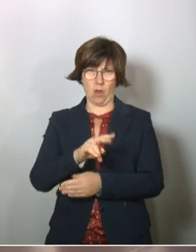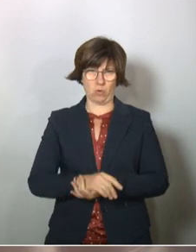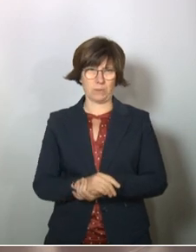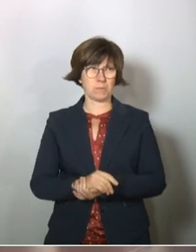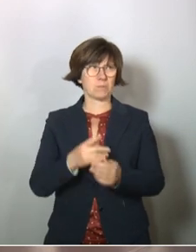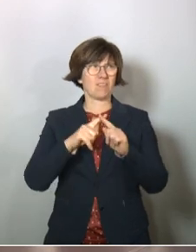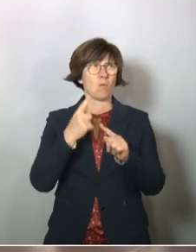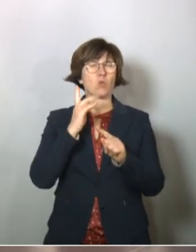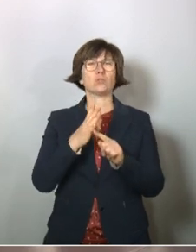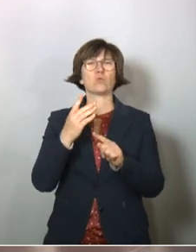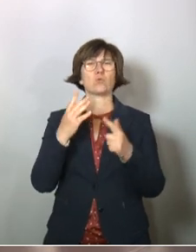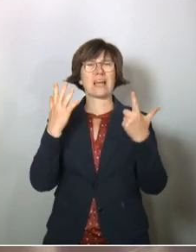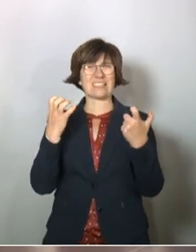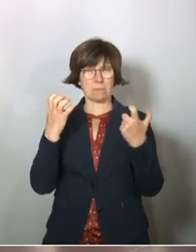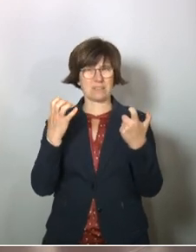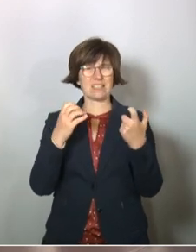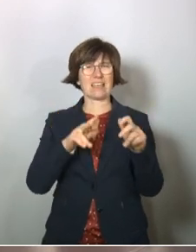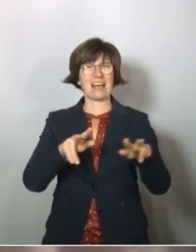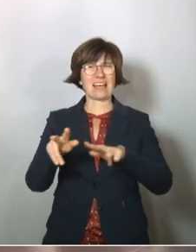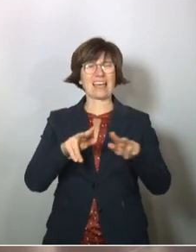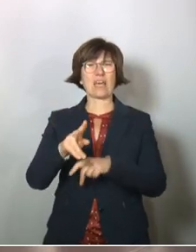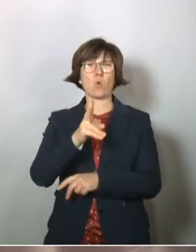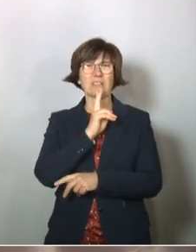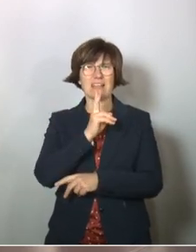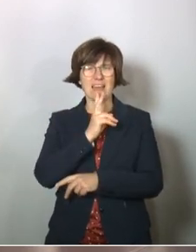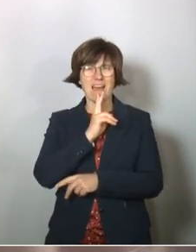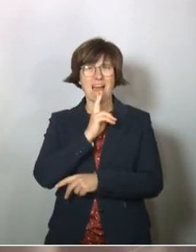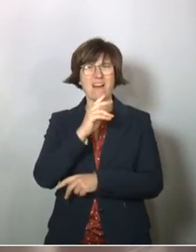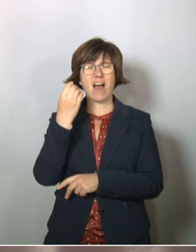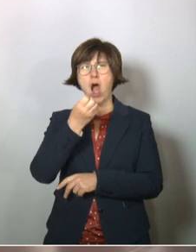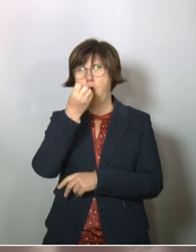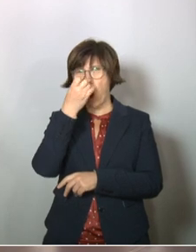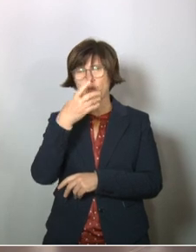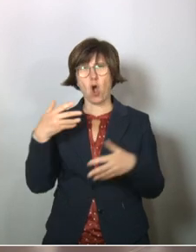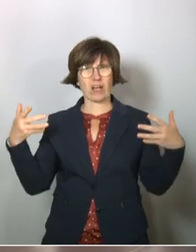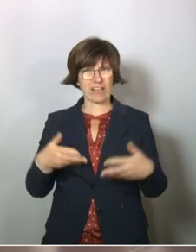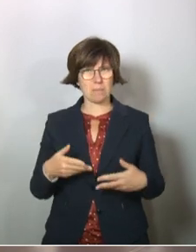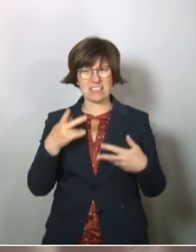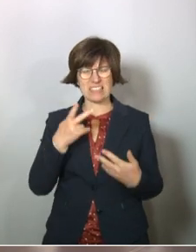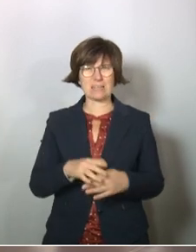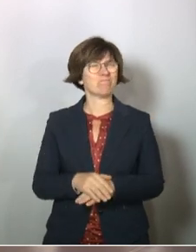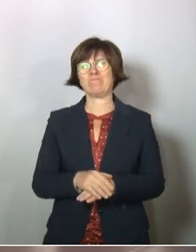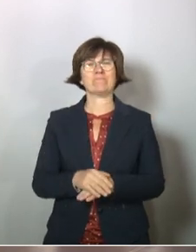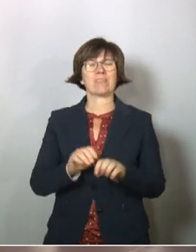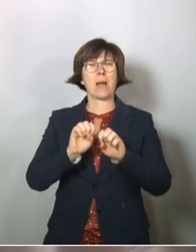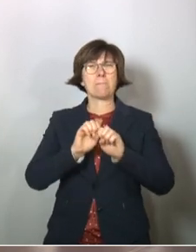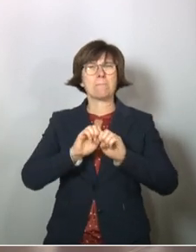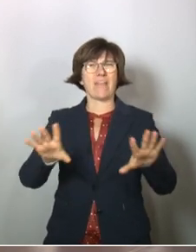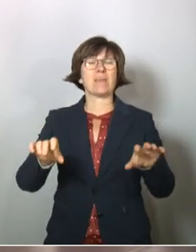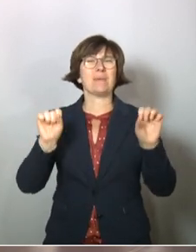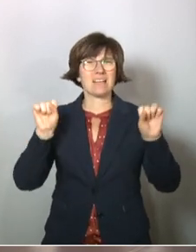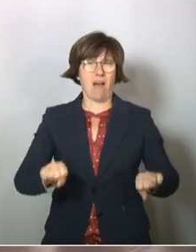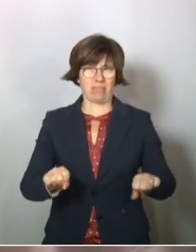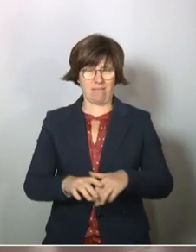Denn im Jahre 1970 hat die Regierung der DDR nach der Hongkong-Grippe festgestellt, dass es zu einer Pandemie kommen